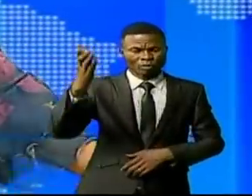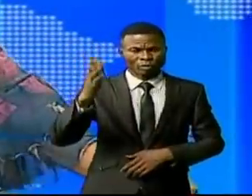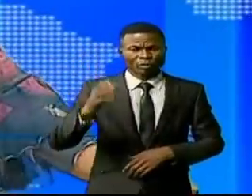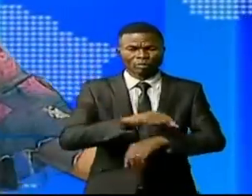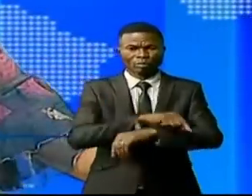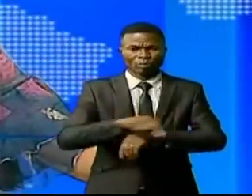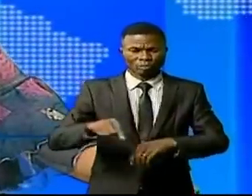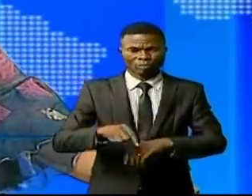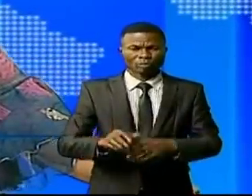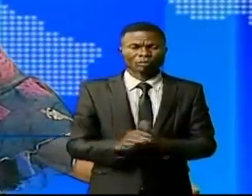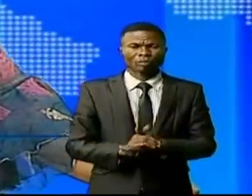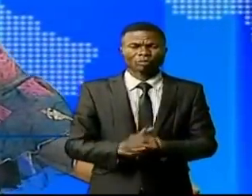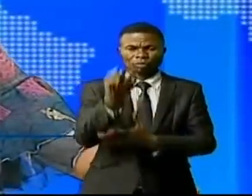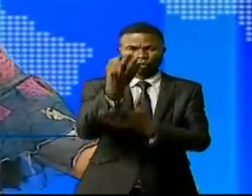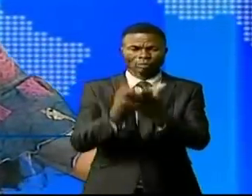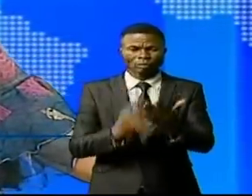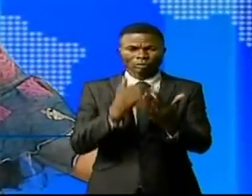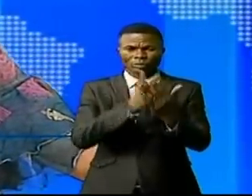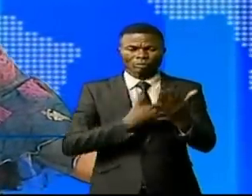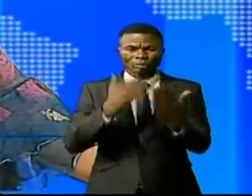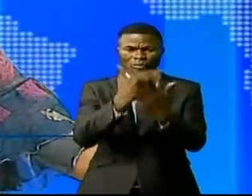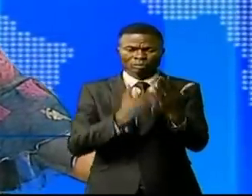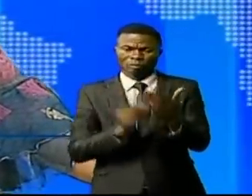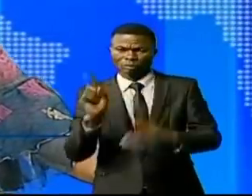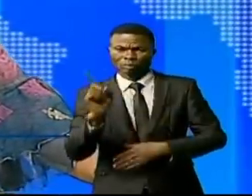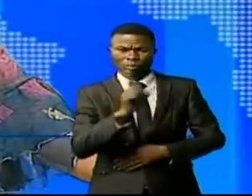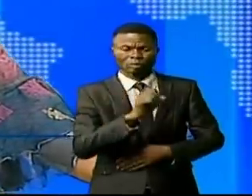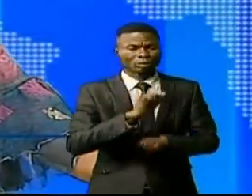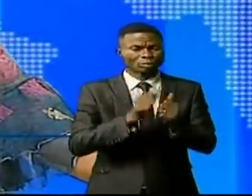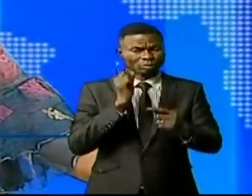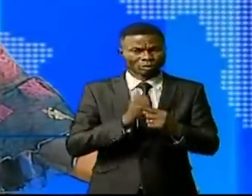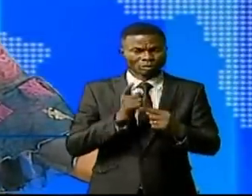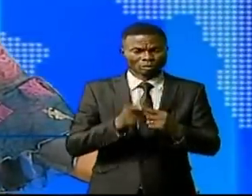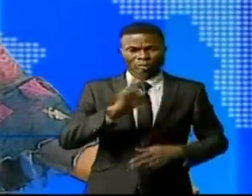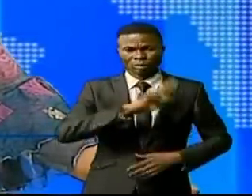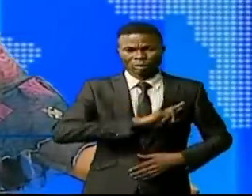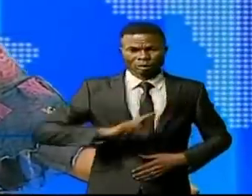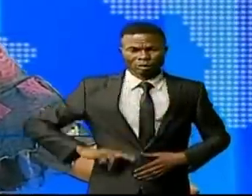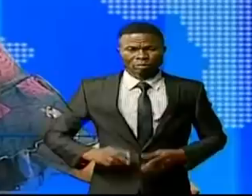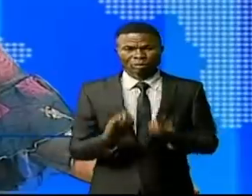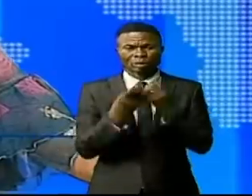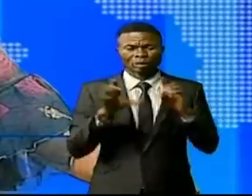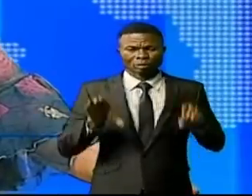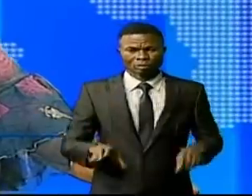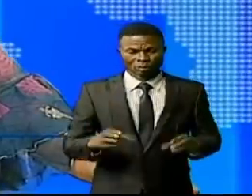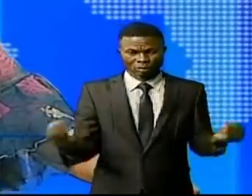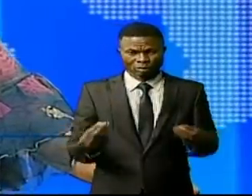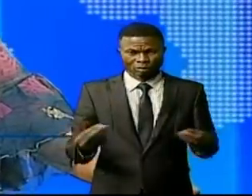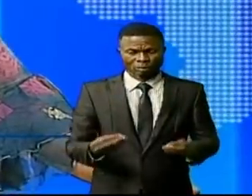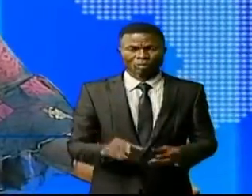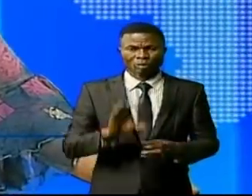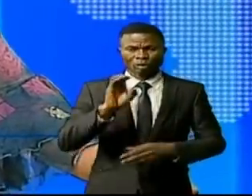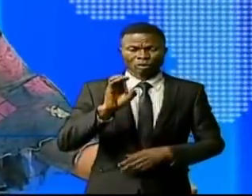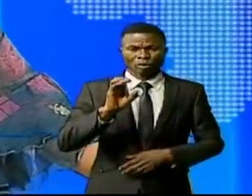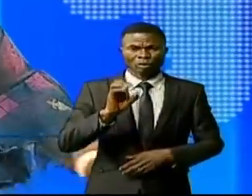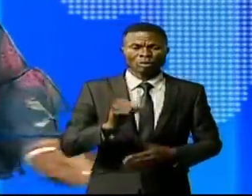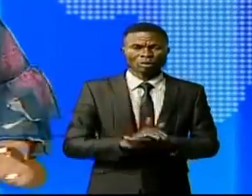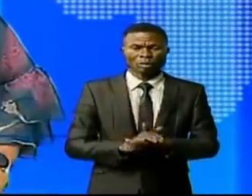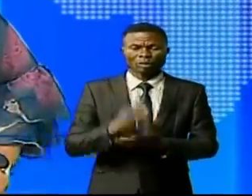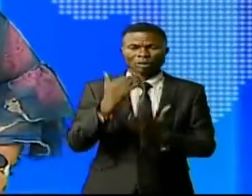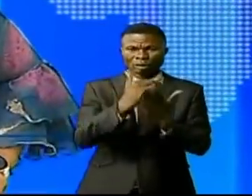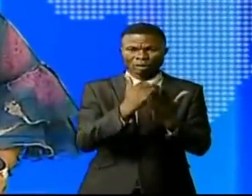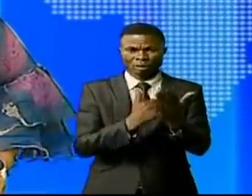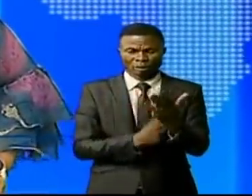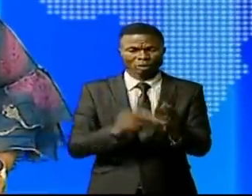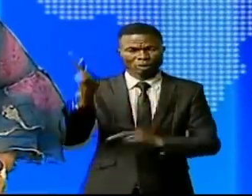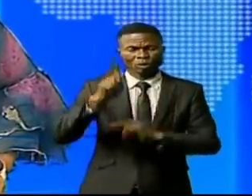de l'affiche de l'identification personnelle pose problème en République démocratique du Congo. C'est pourquoi l'Office national d'identification